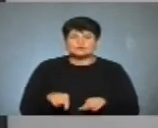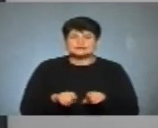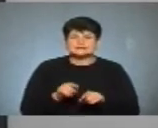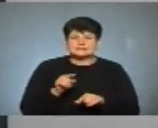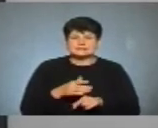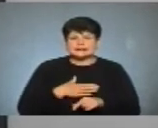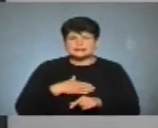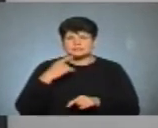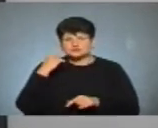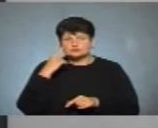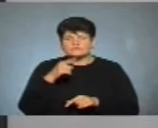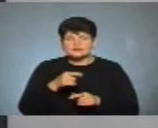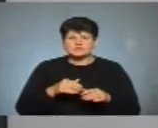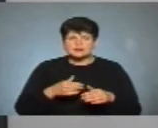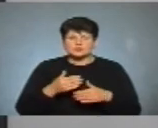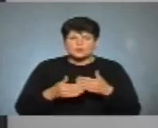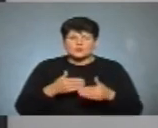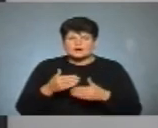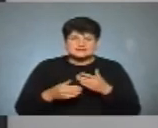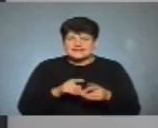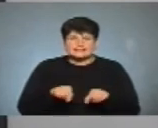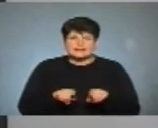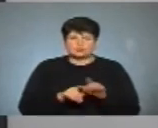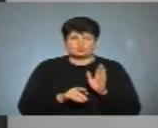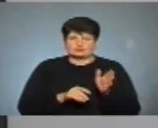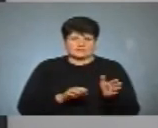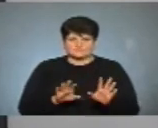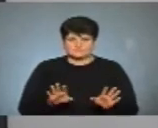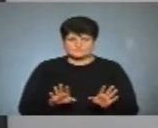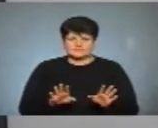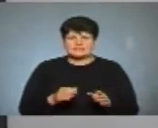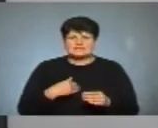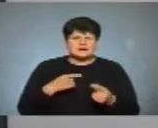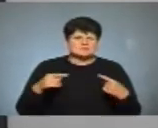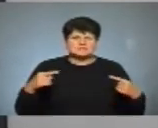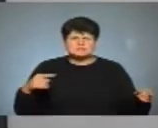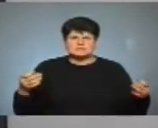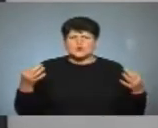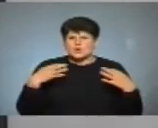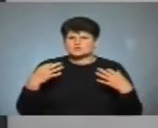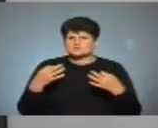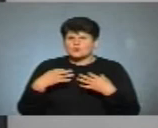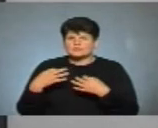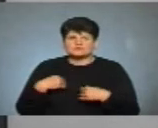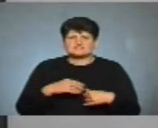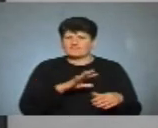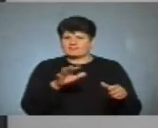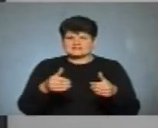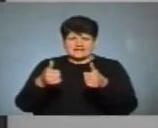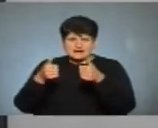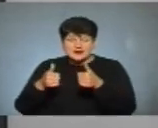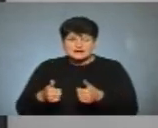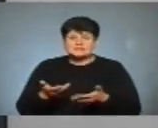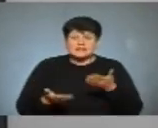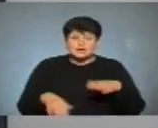на нашу думку, він рухається зовсім-зовсім не туди. Нам від усіль розповідають, що в нас все гаразд, але якщо